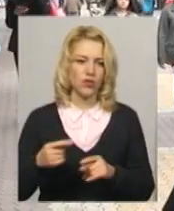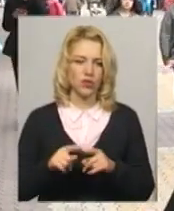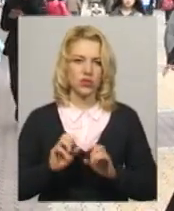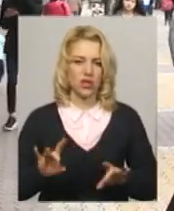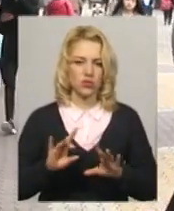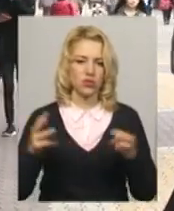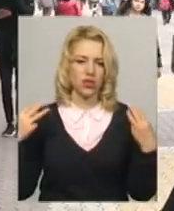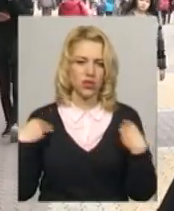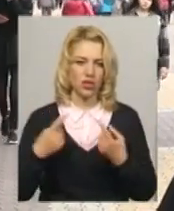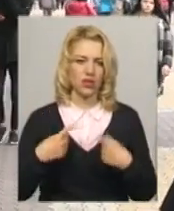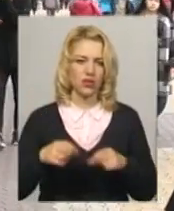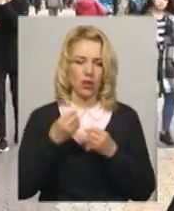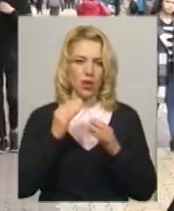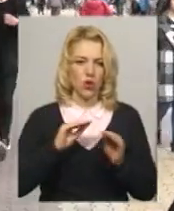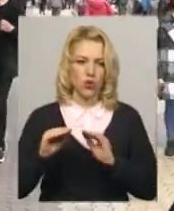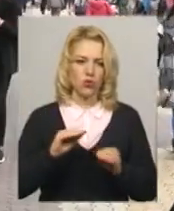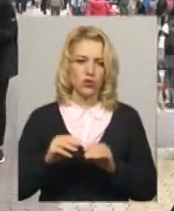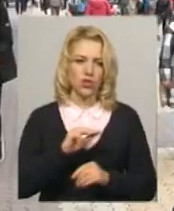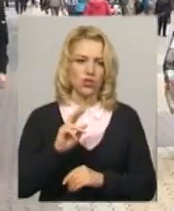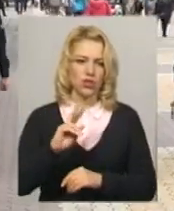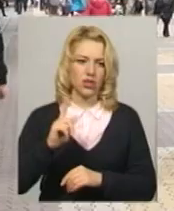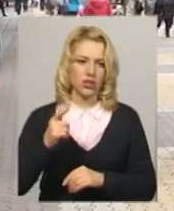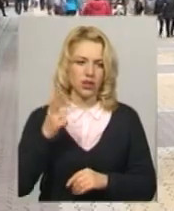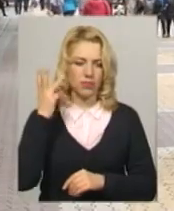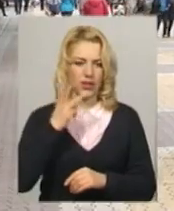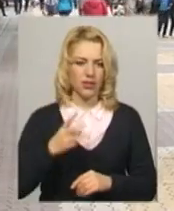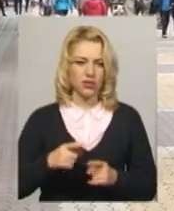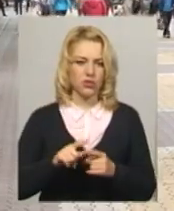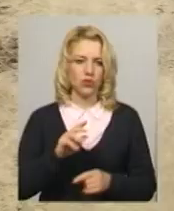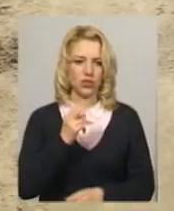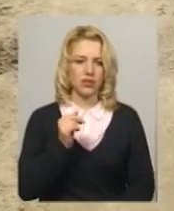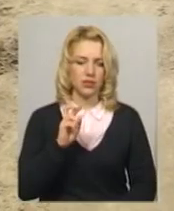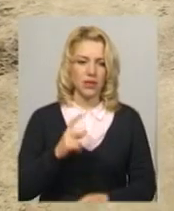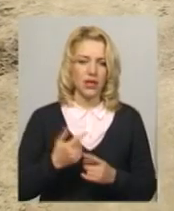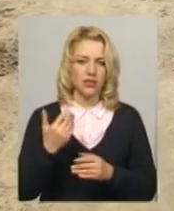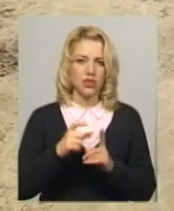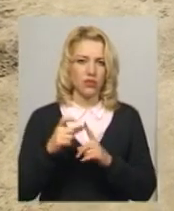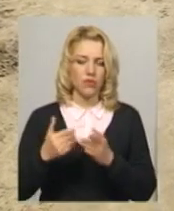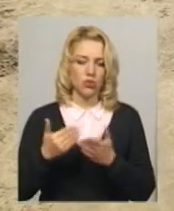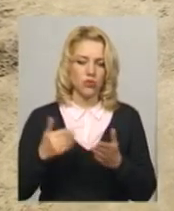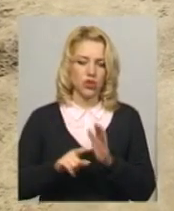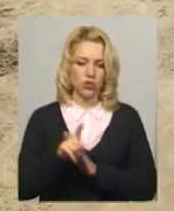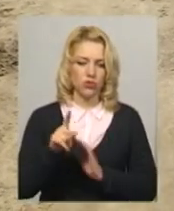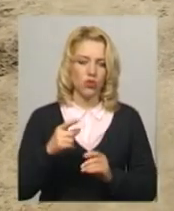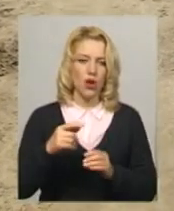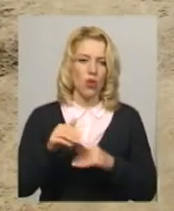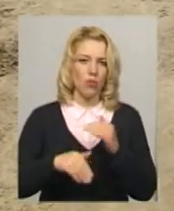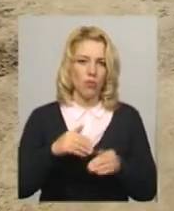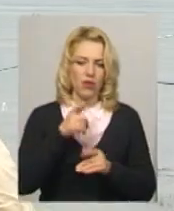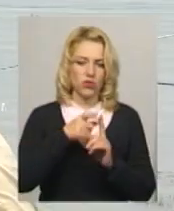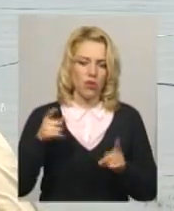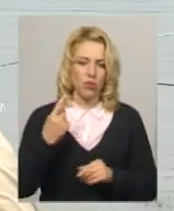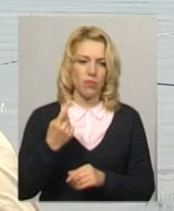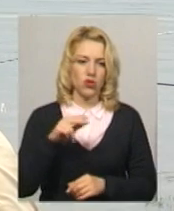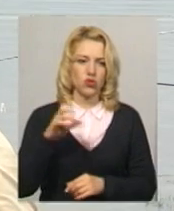відділу благоустрою міста управління житлово-комунального господарства Хмельницького Тетяна Циб. За її словами, до початку купального сезону, а саме до 1 червня,